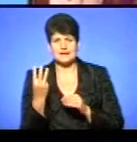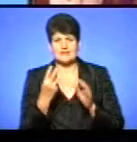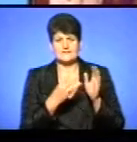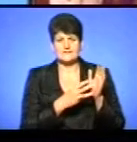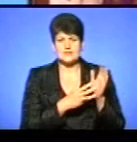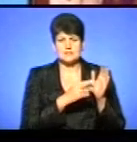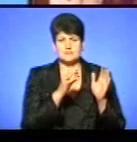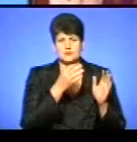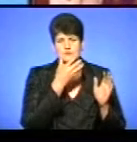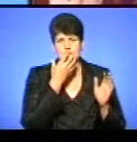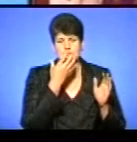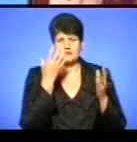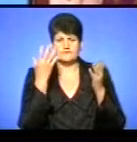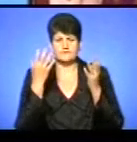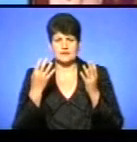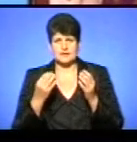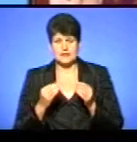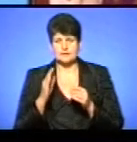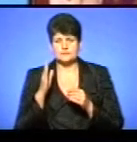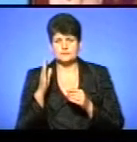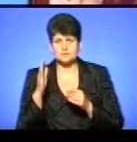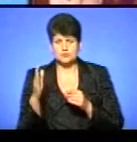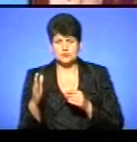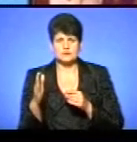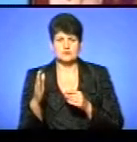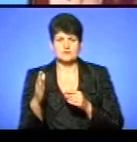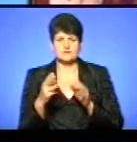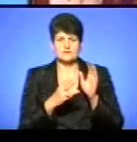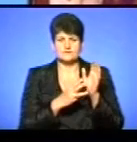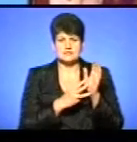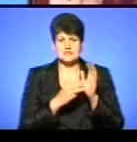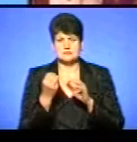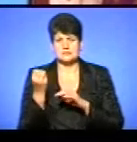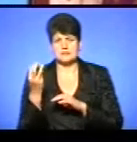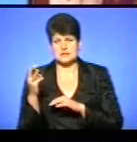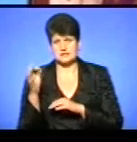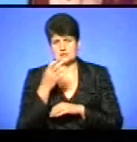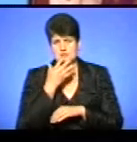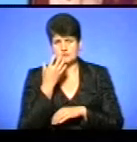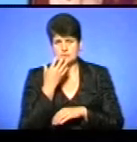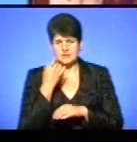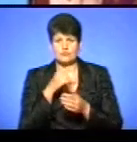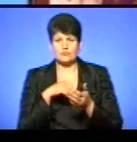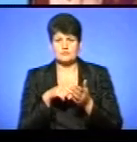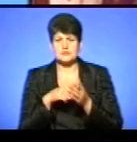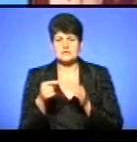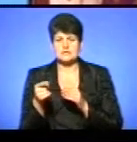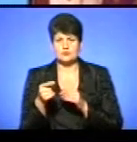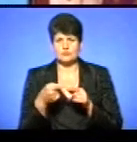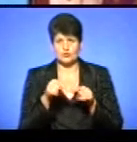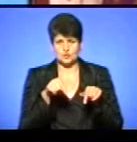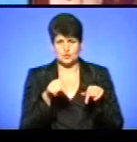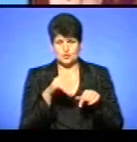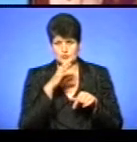градусів тепла. На день стовпчики термометра покажуть 8-13 тепла. Повністу Тернополю на цю ніч